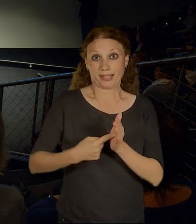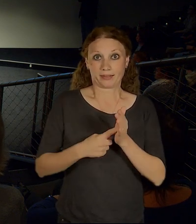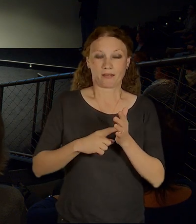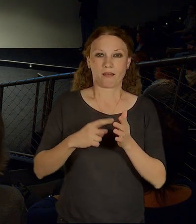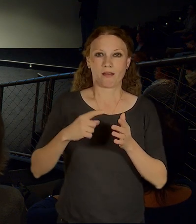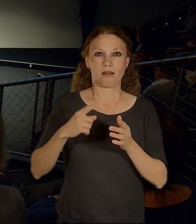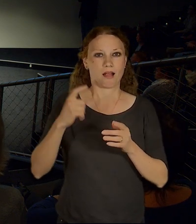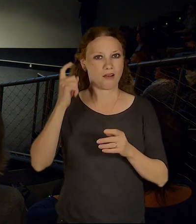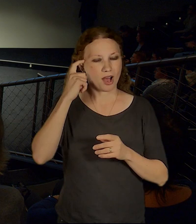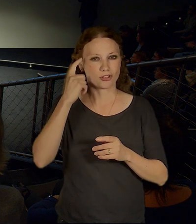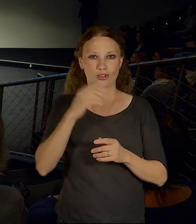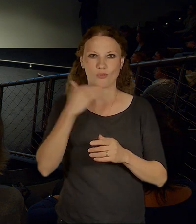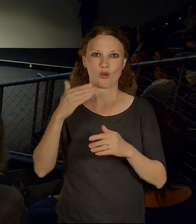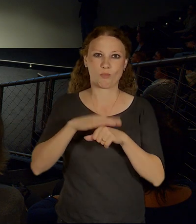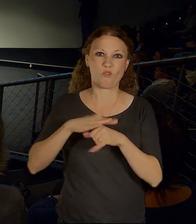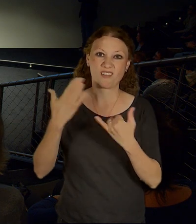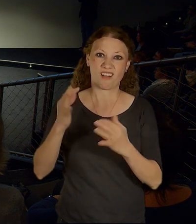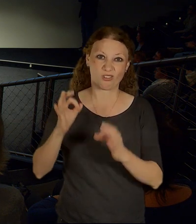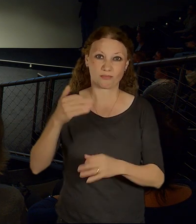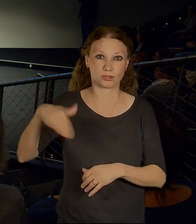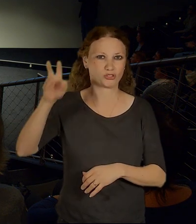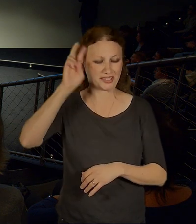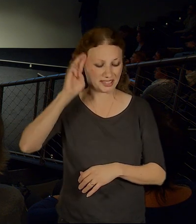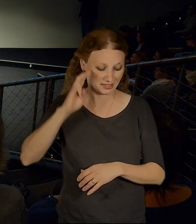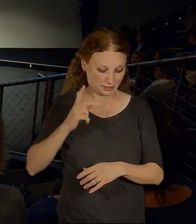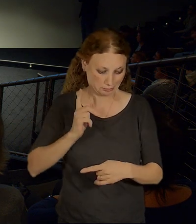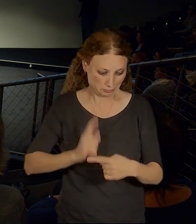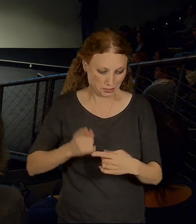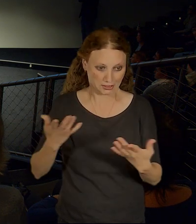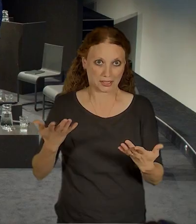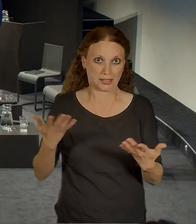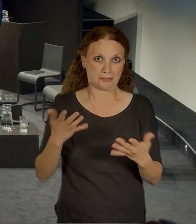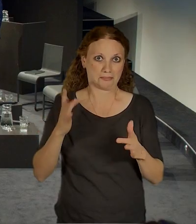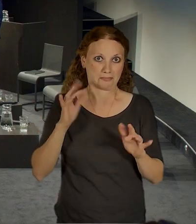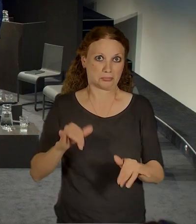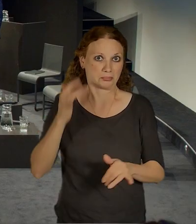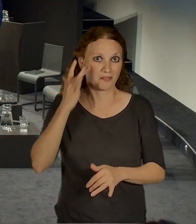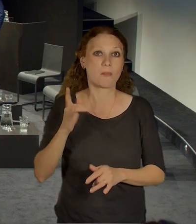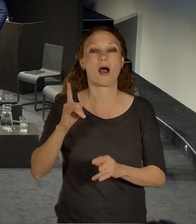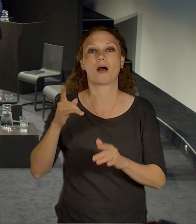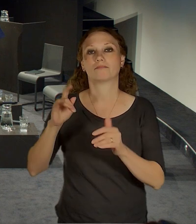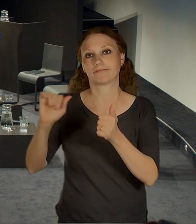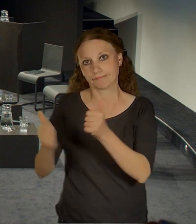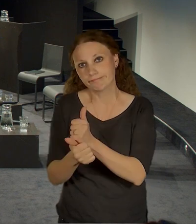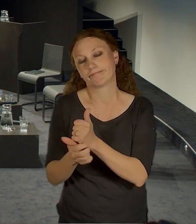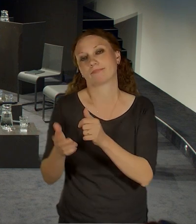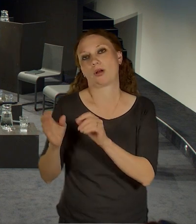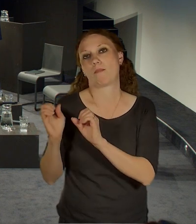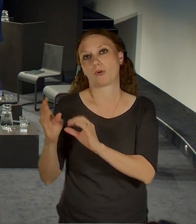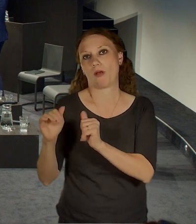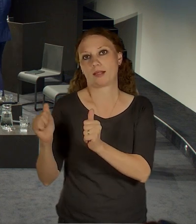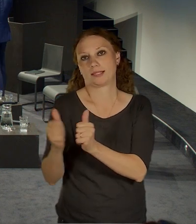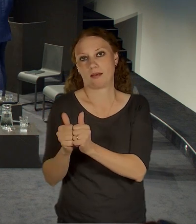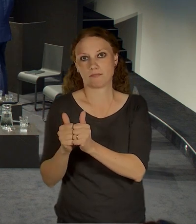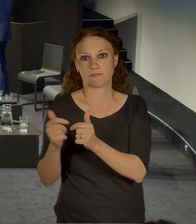je kdesi někde zahraničí, nevím přesně kde, ale nahradí ho jeho poradce, Zdeněk Velfl,